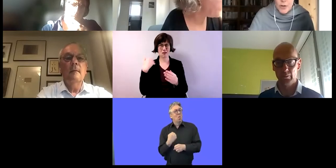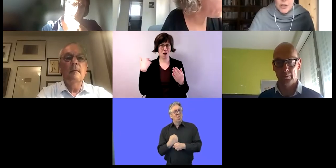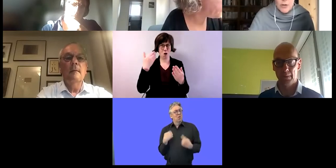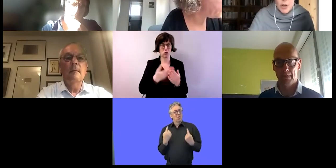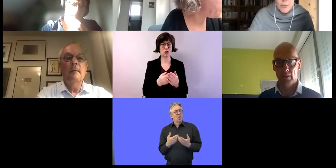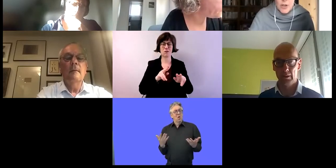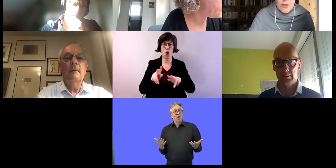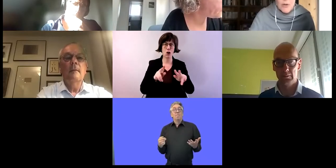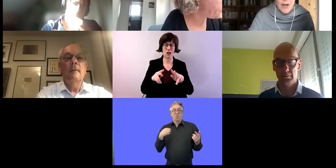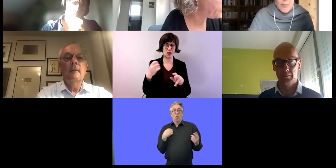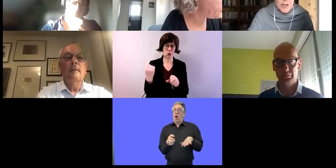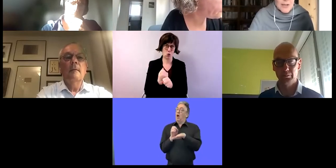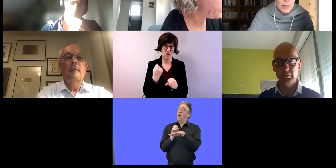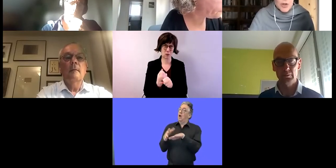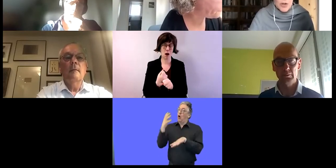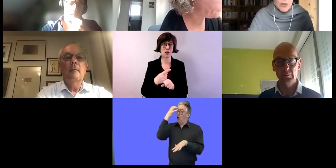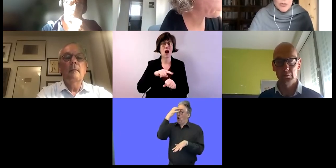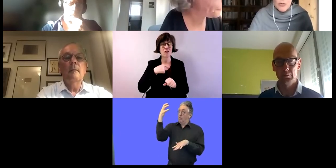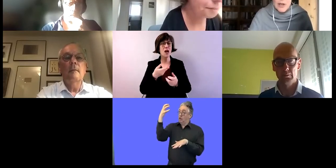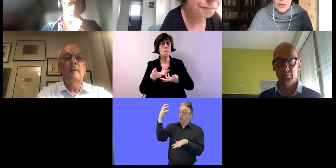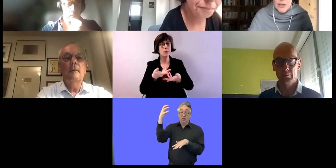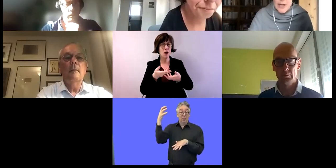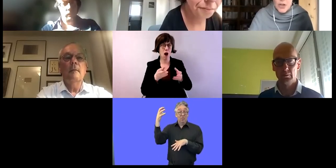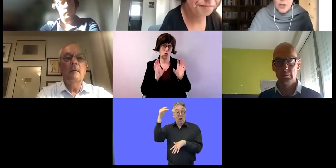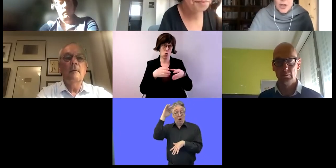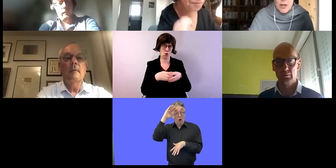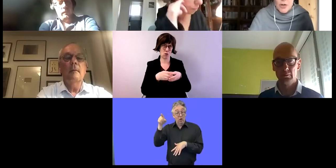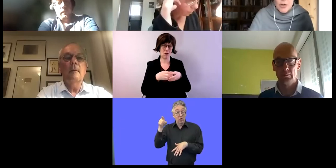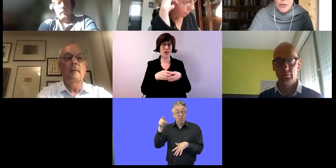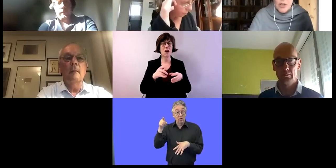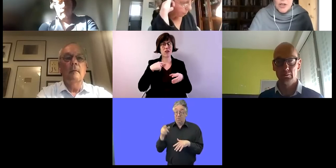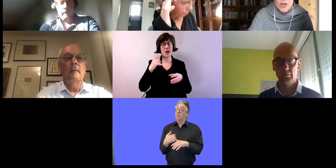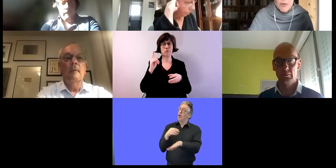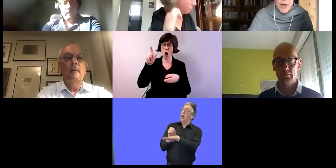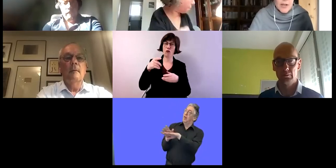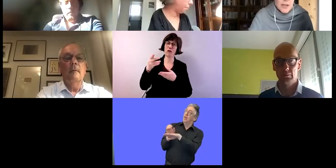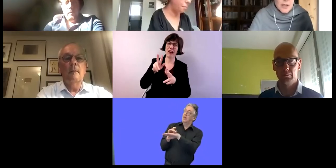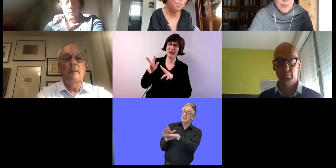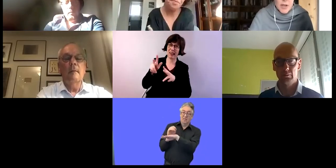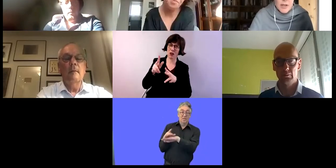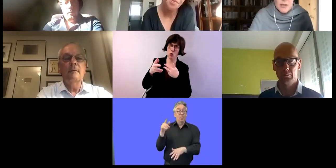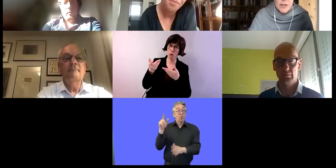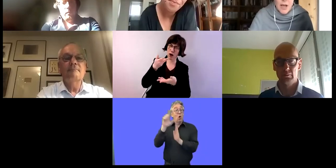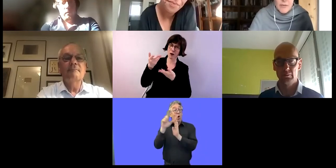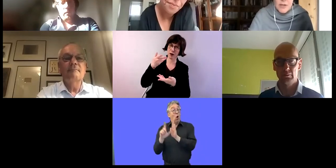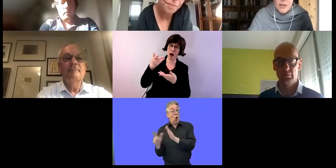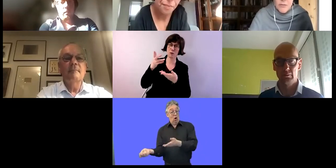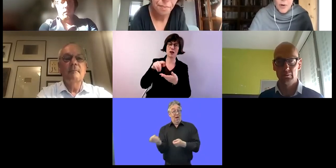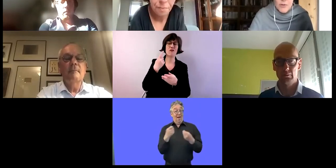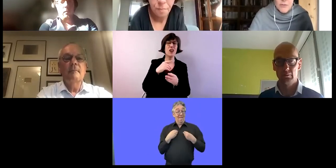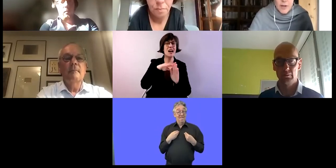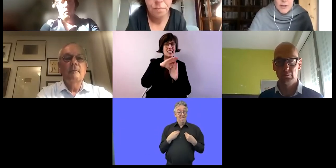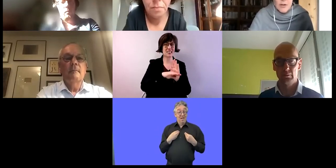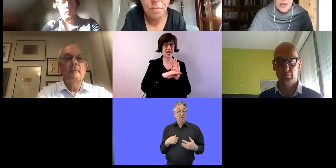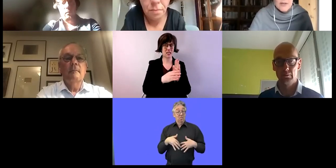Organisation macht. Wir sind ein beratendes Gremium der Regierung gegenüber. Wir sind per Gesetz eingerichtet worden